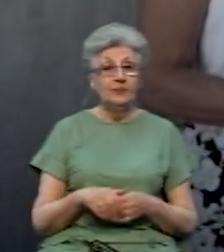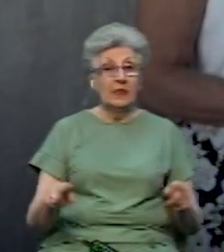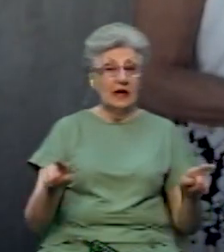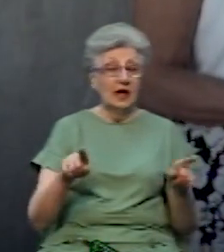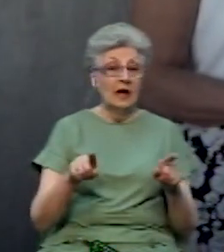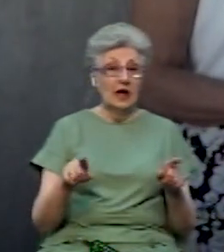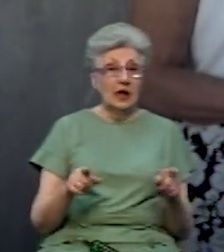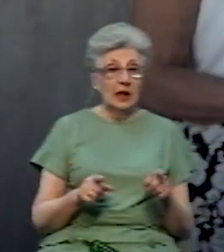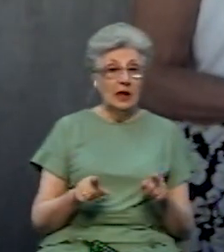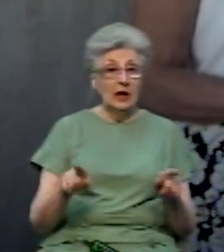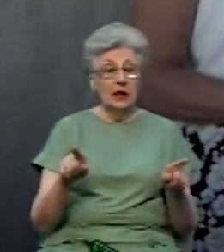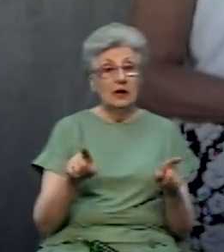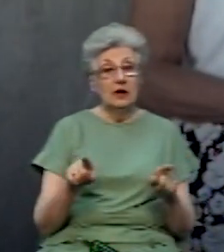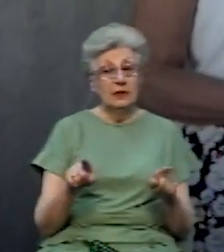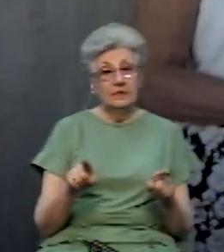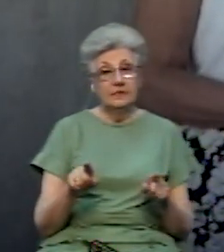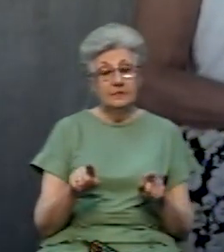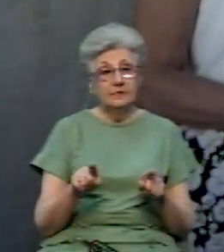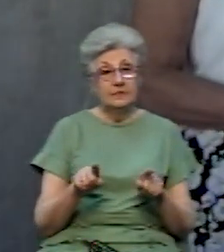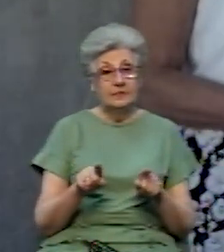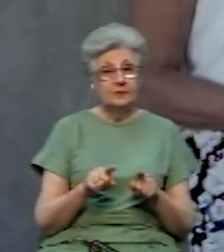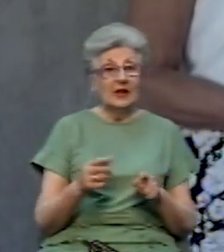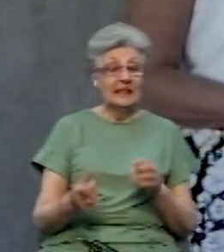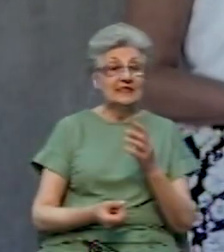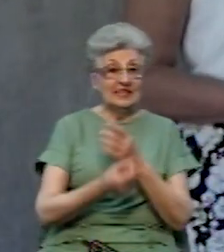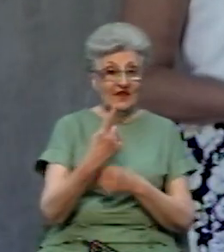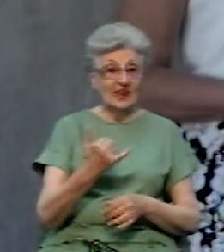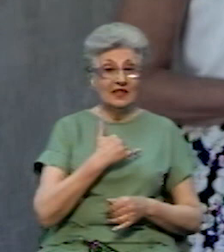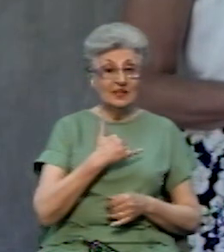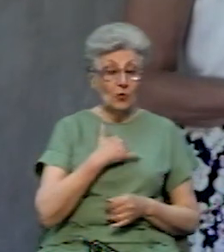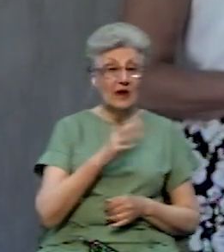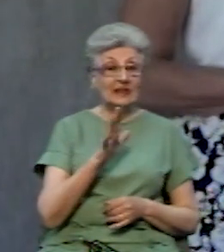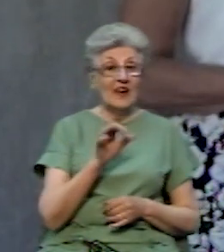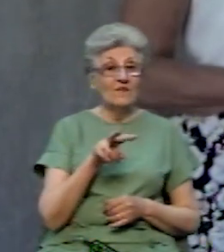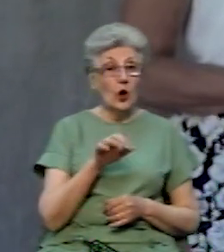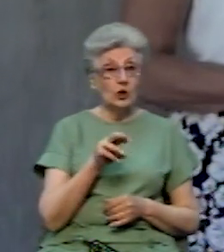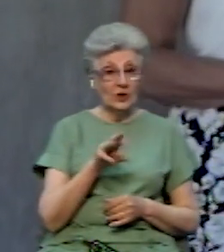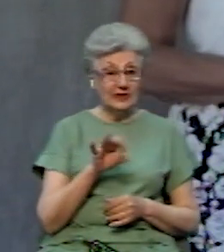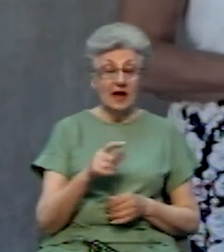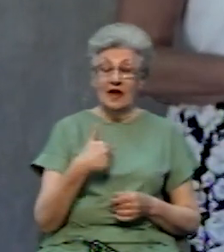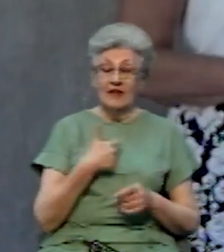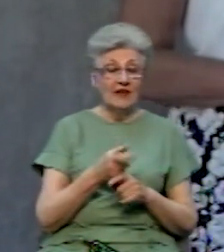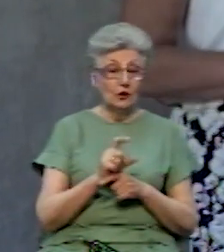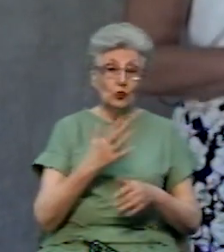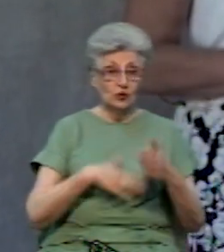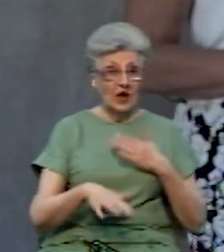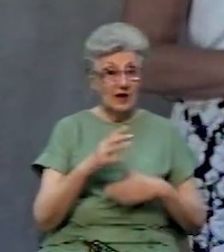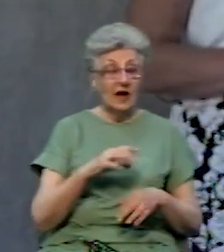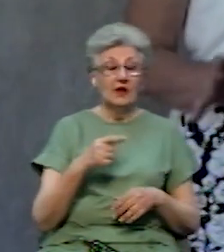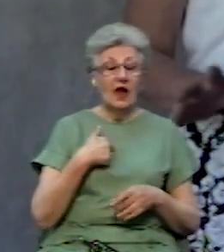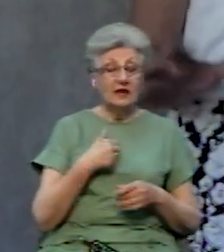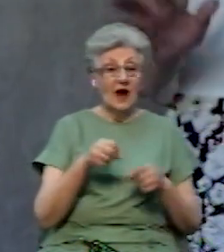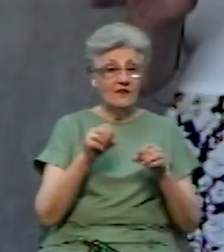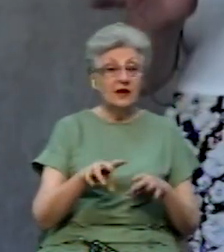волонтери, і я дуже рада цьому. І тому я вирішила, перш за все,